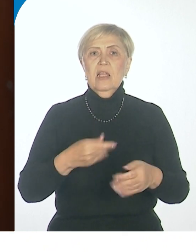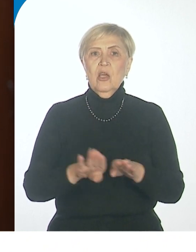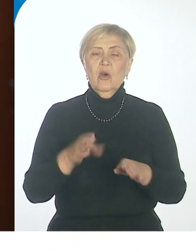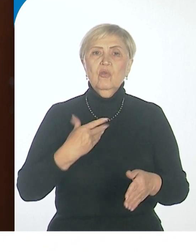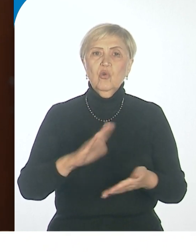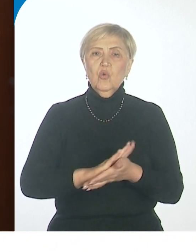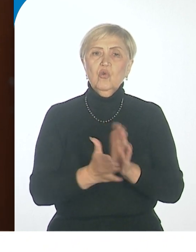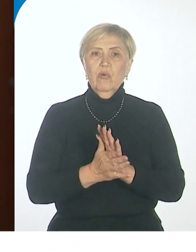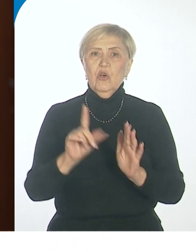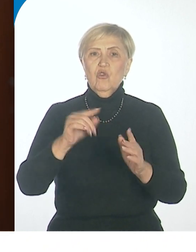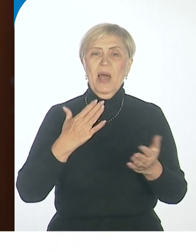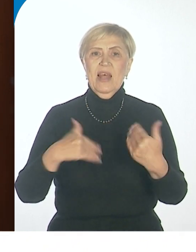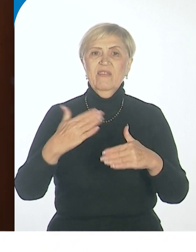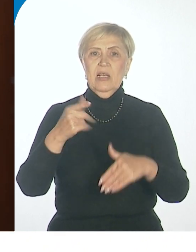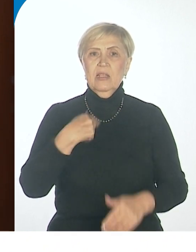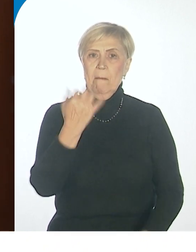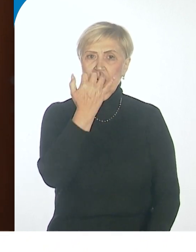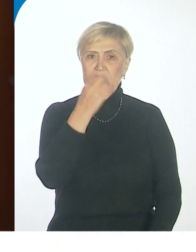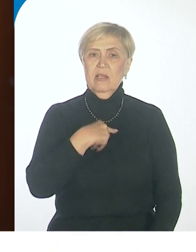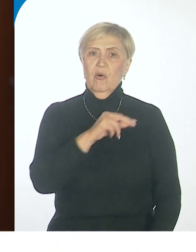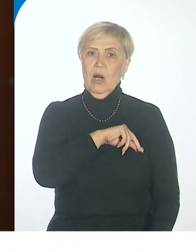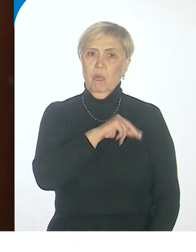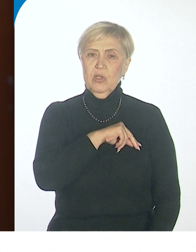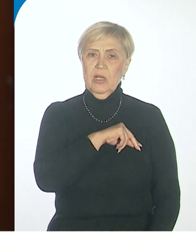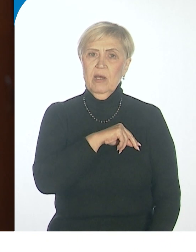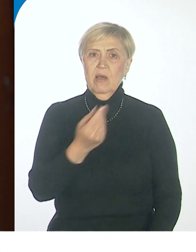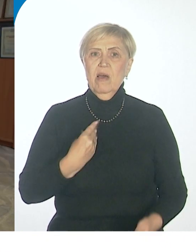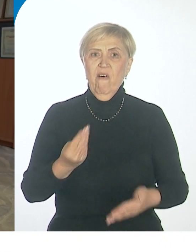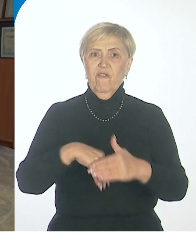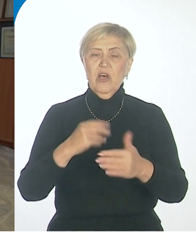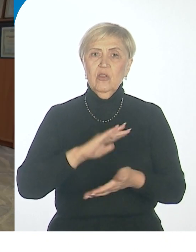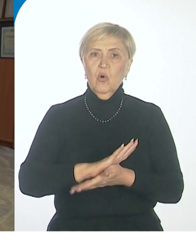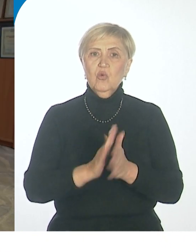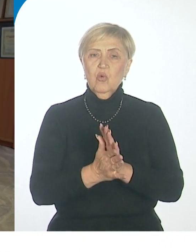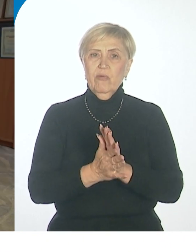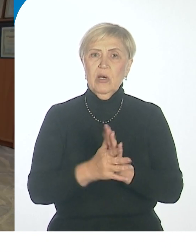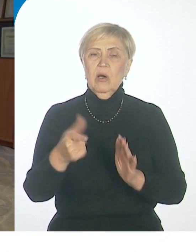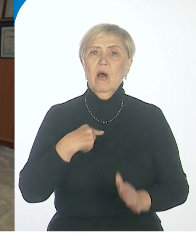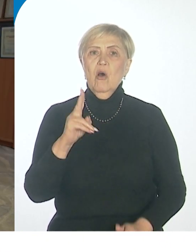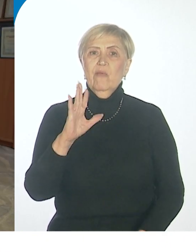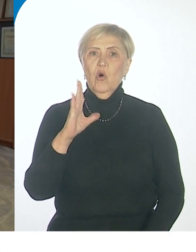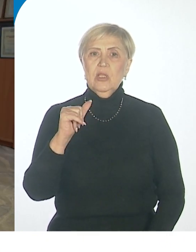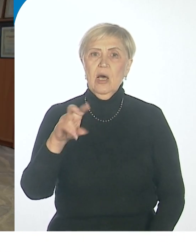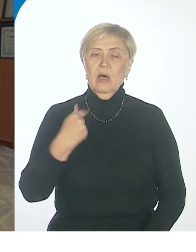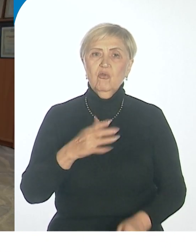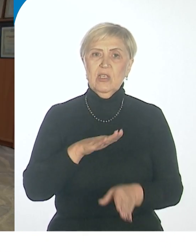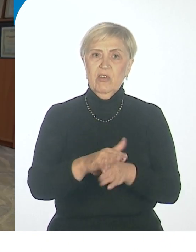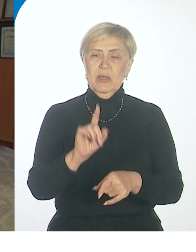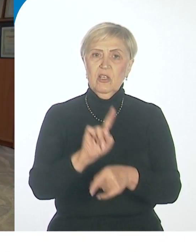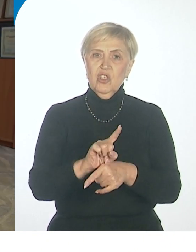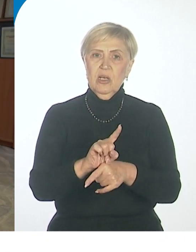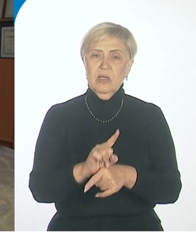чтобы, допустим, инвалиды по зрению работали в данных условиях. Но квоту организация выполнить должна, обязана.